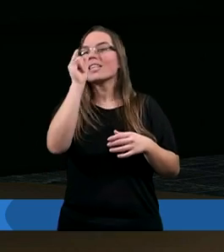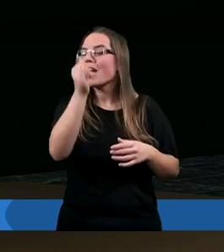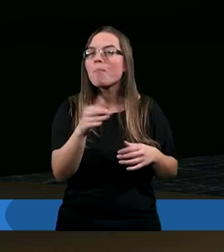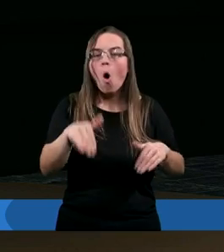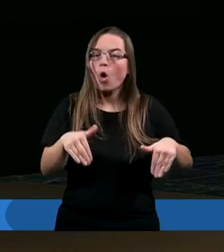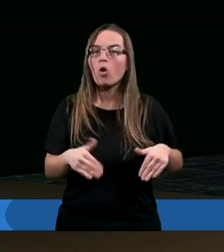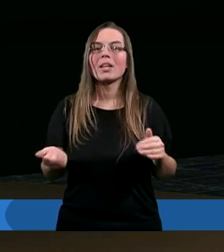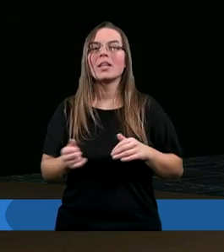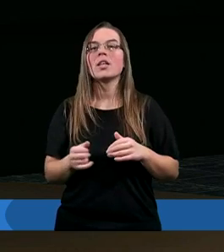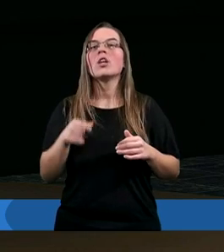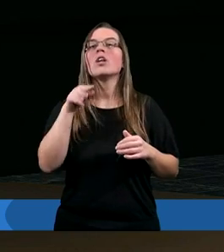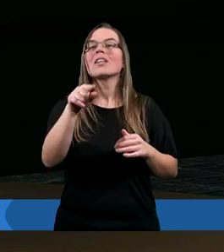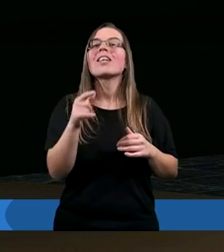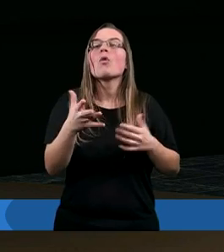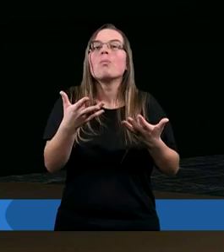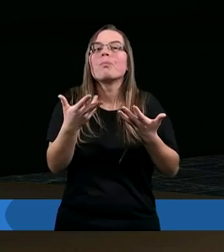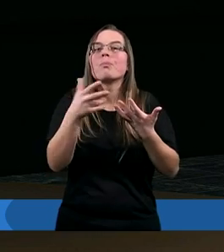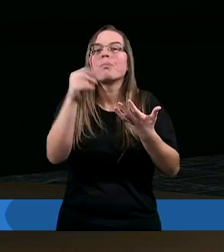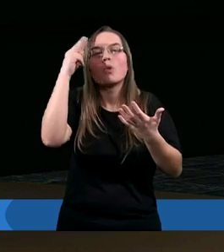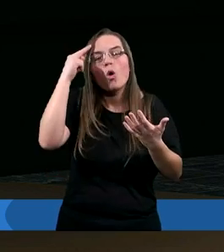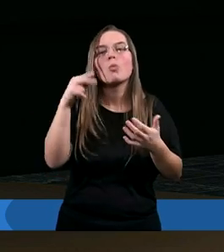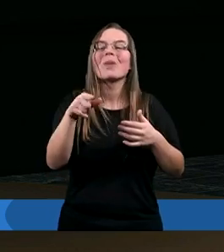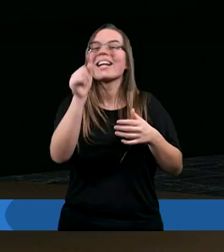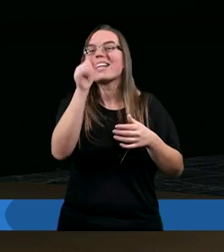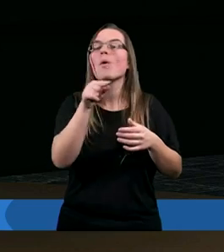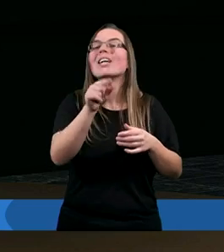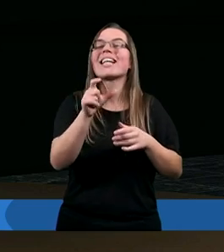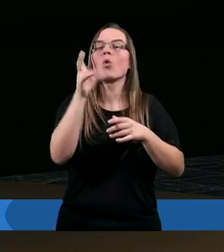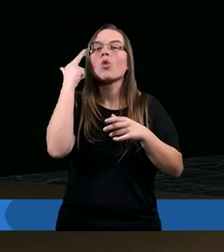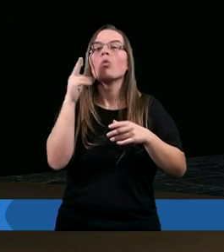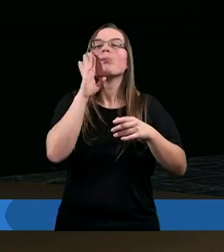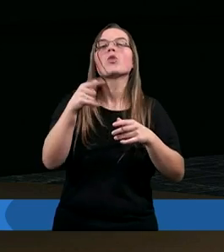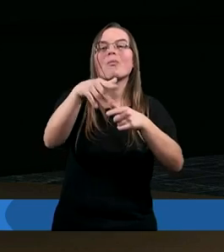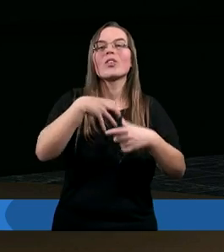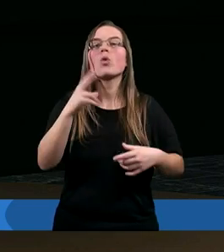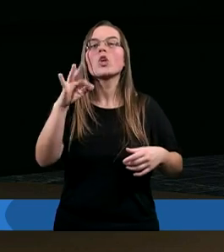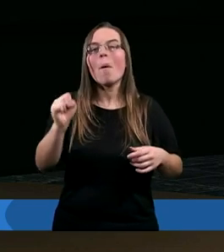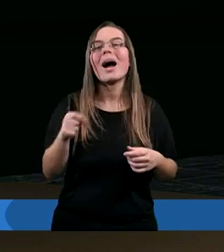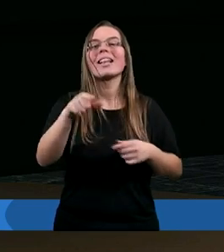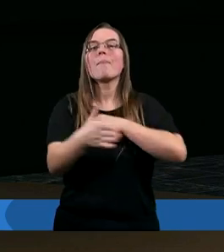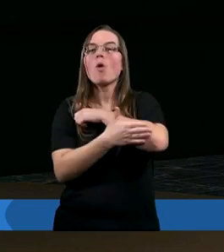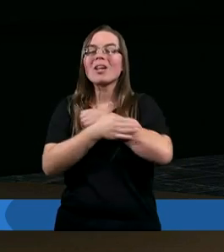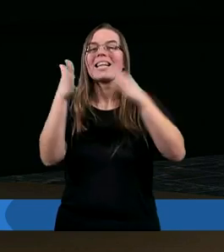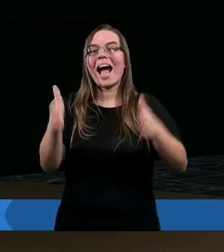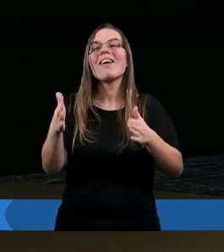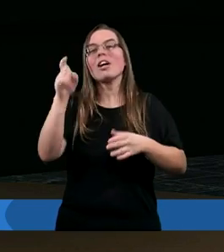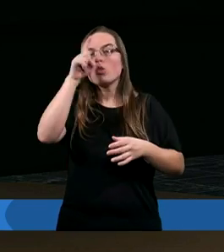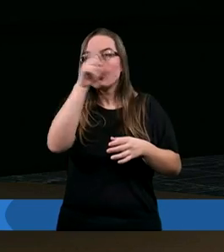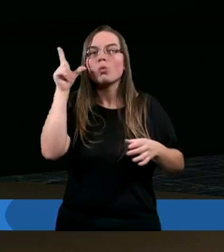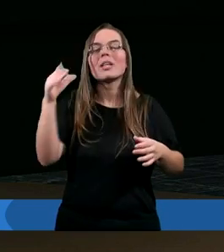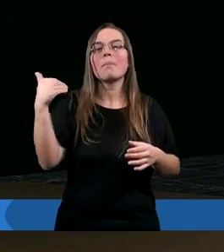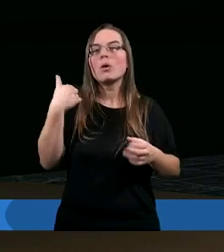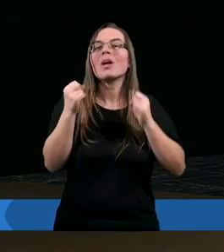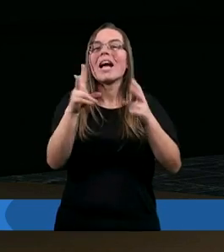przeżywając tego samego nie mogli go dobrze zrozumieć. Faktycznie ich postawa to była taka postawa ludzi, którzy